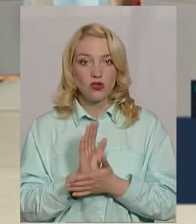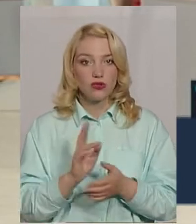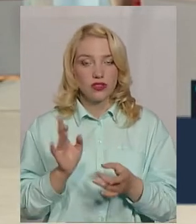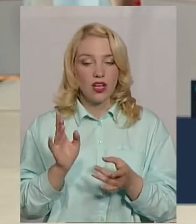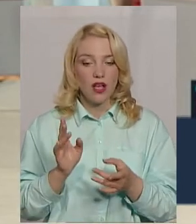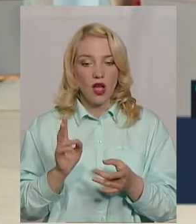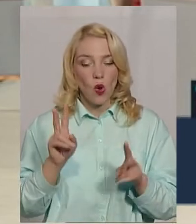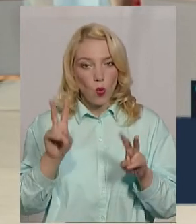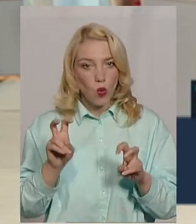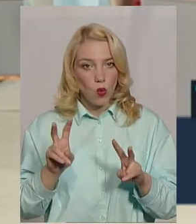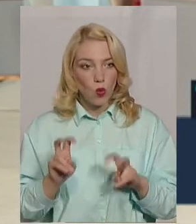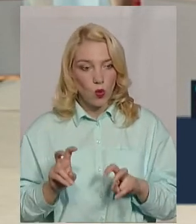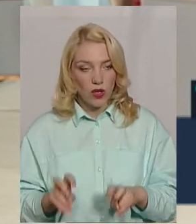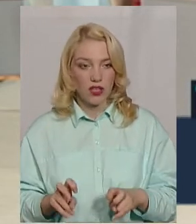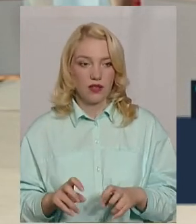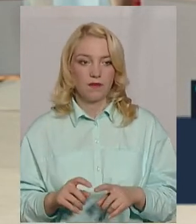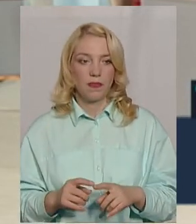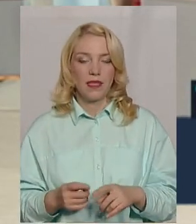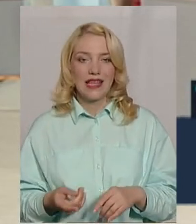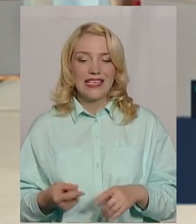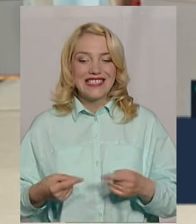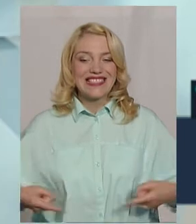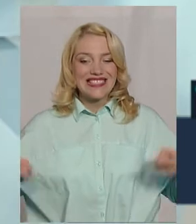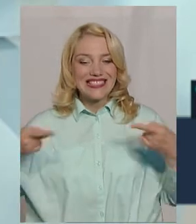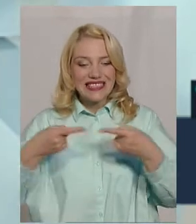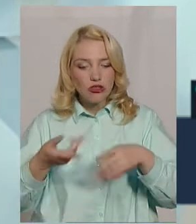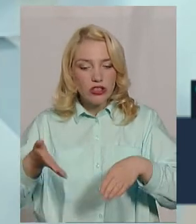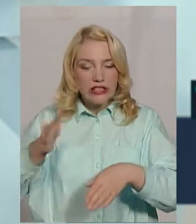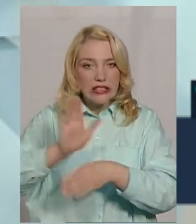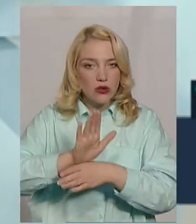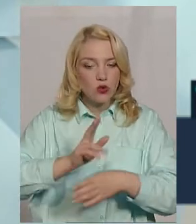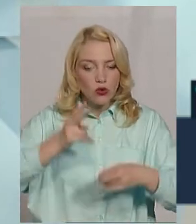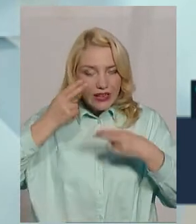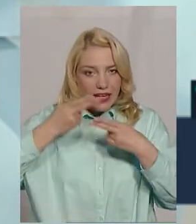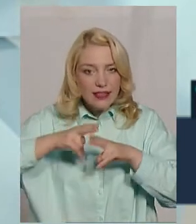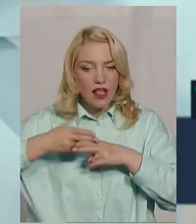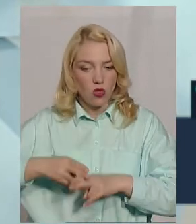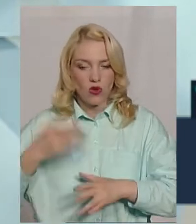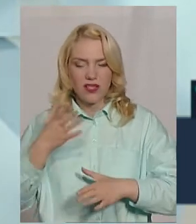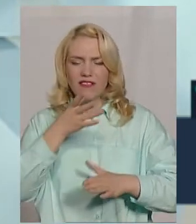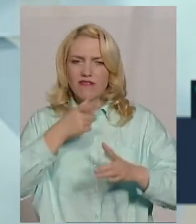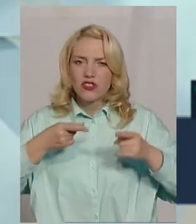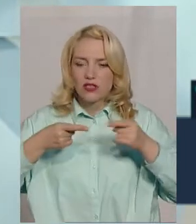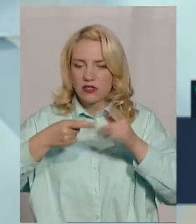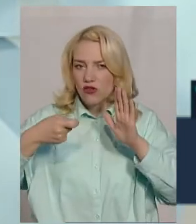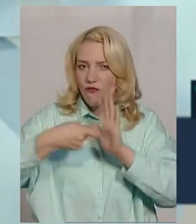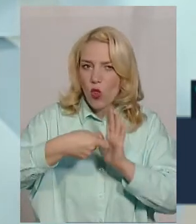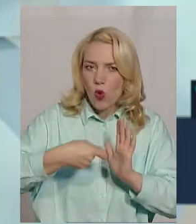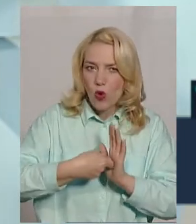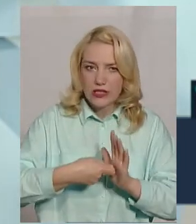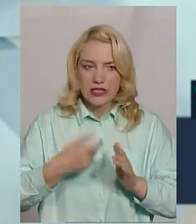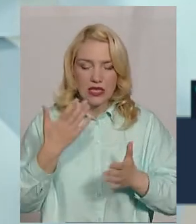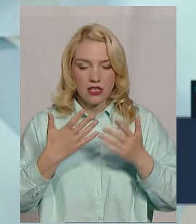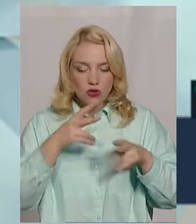згідно диктатури технології, якщо там вчасно все вноситься, якщо проводяться певні